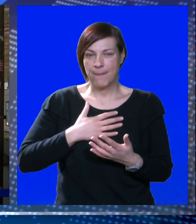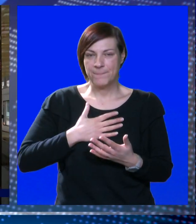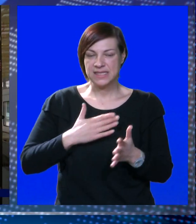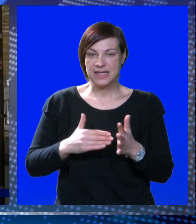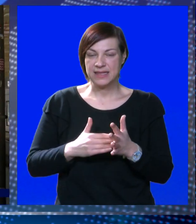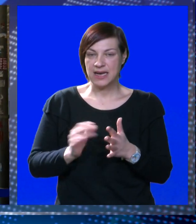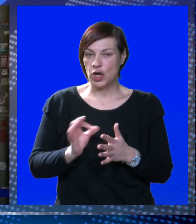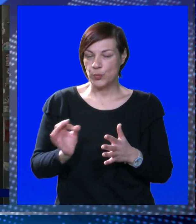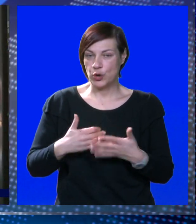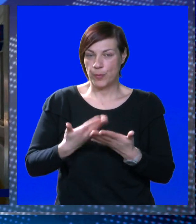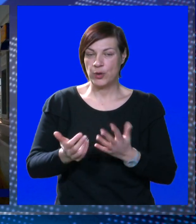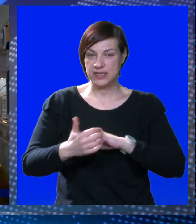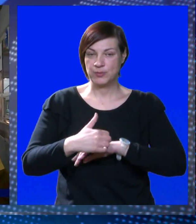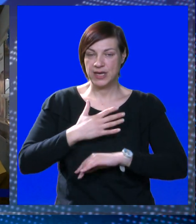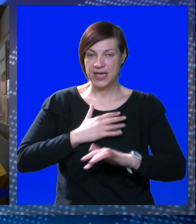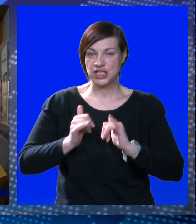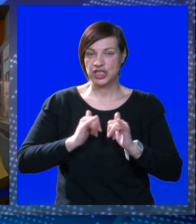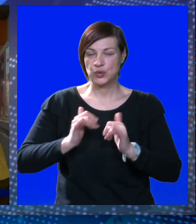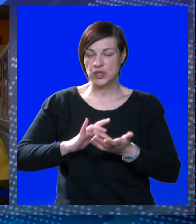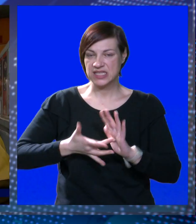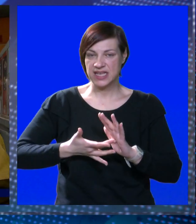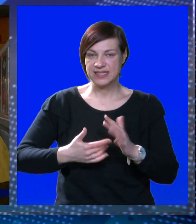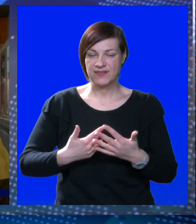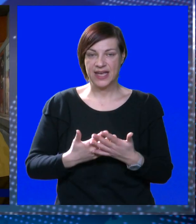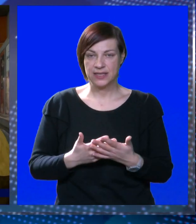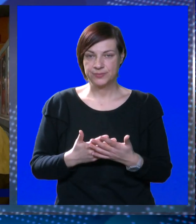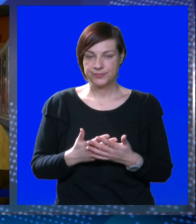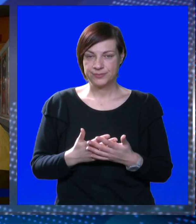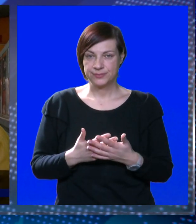da bi trebalo puno bolje biti radi Dubrovnika, radi naših turista i radi svega.